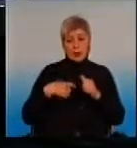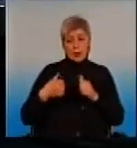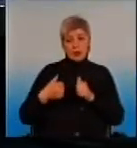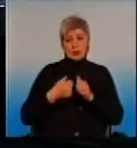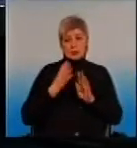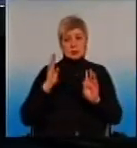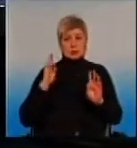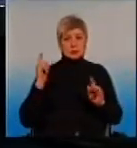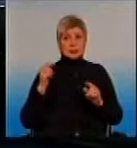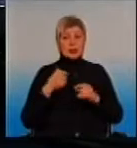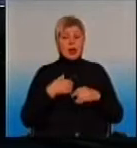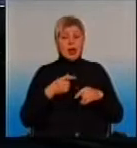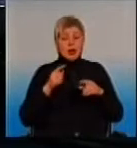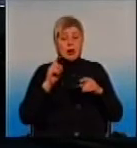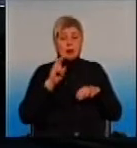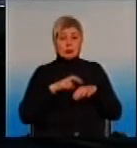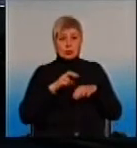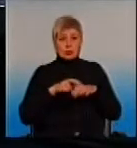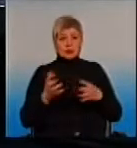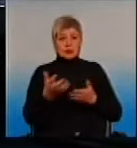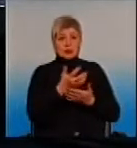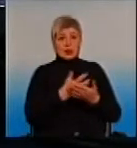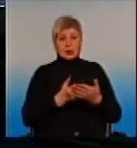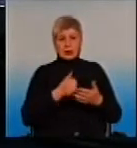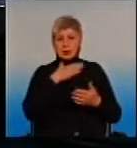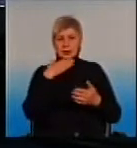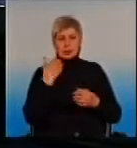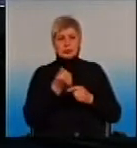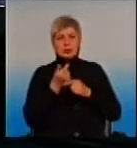быть заинтересован в том, что доктор набрал количество людей. И